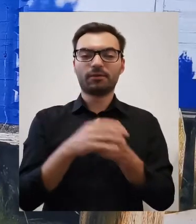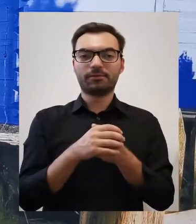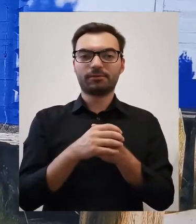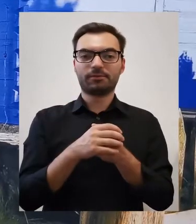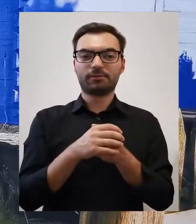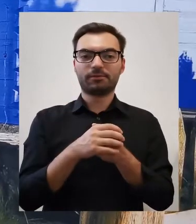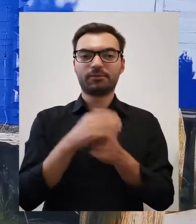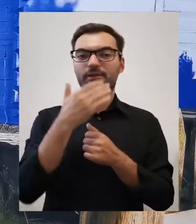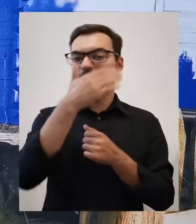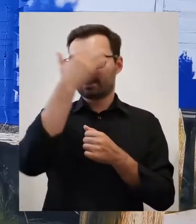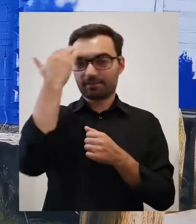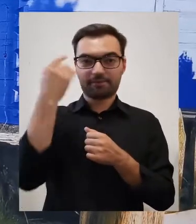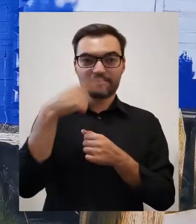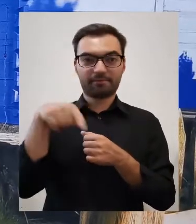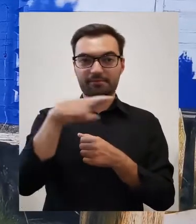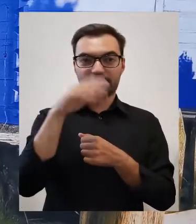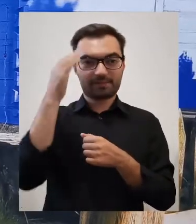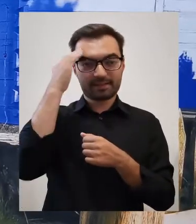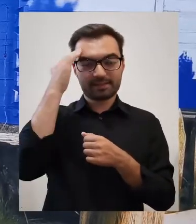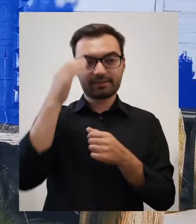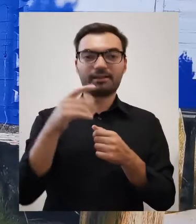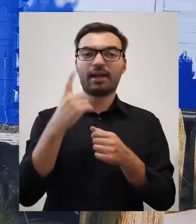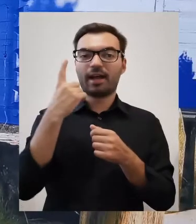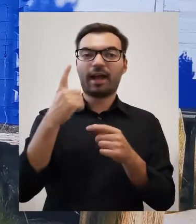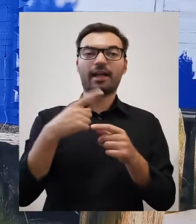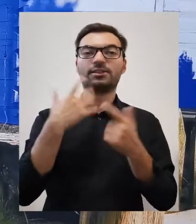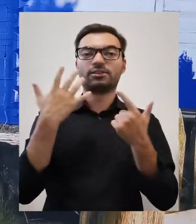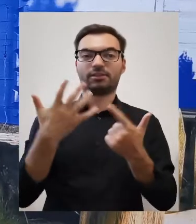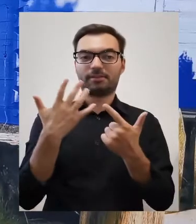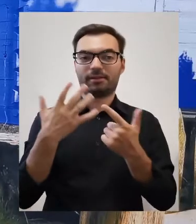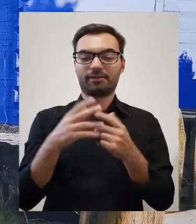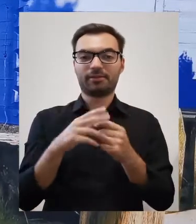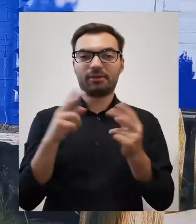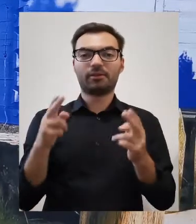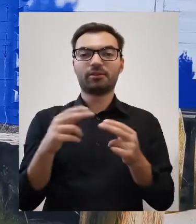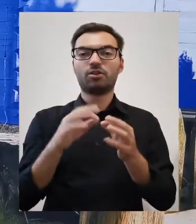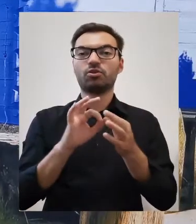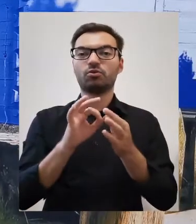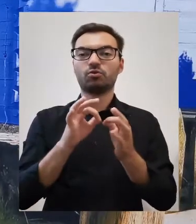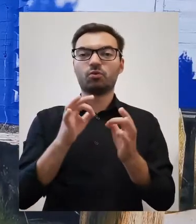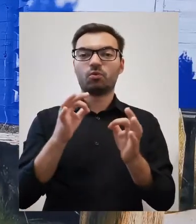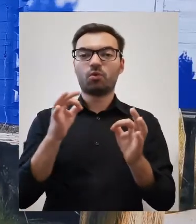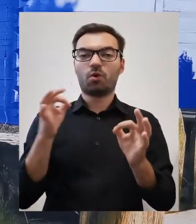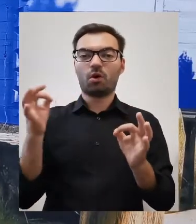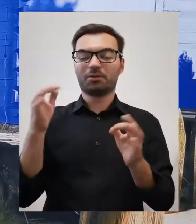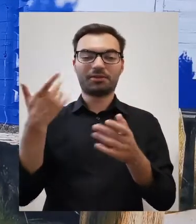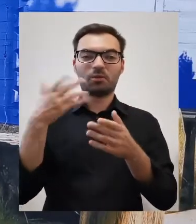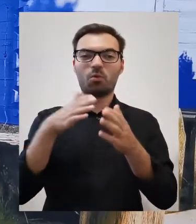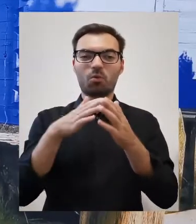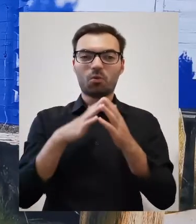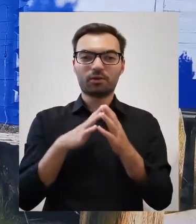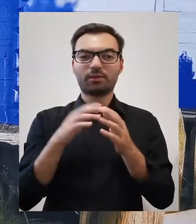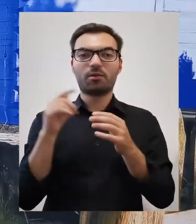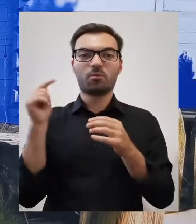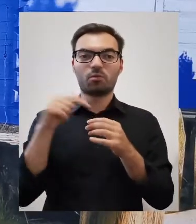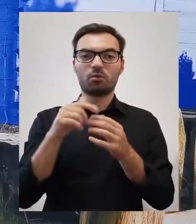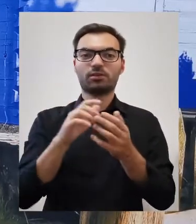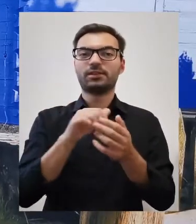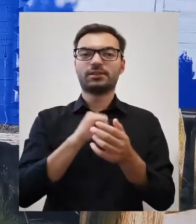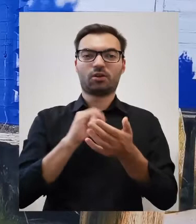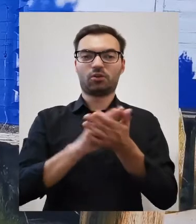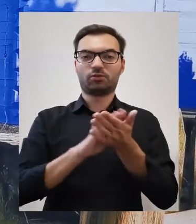bagnach. Bo nie wiem, czy Państwo wiedzą, ale raz na 7 lat złoto ukryte gdzieś na bagnach